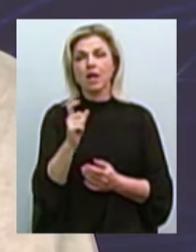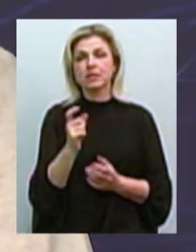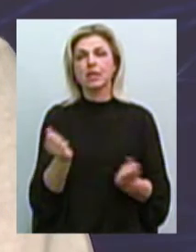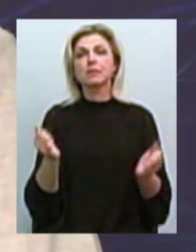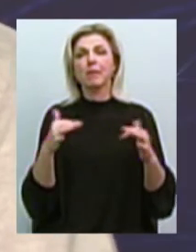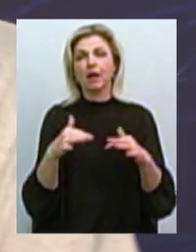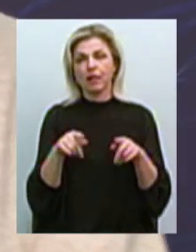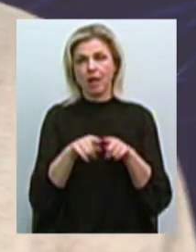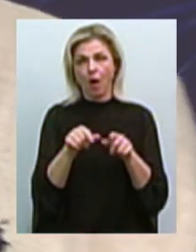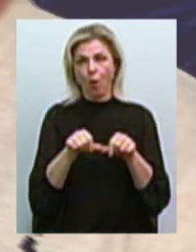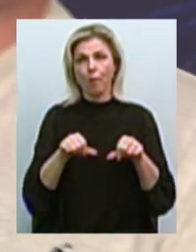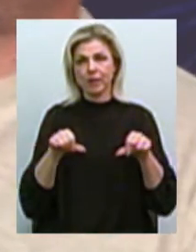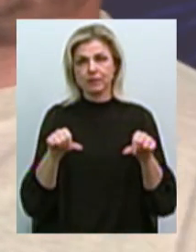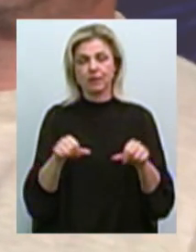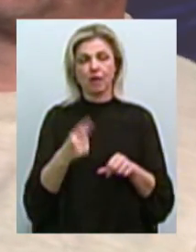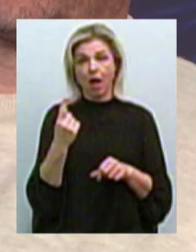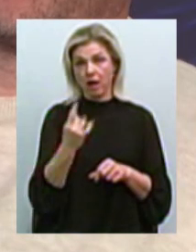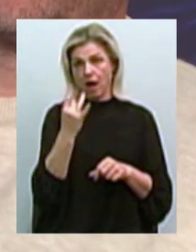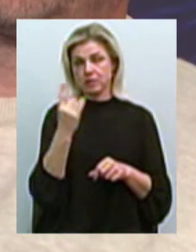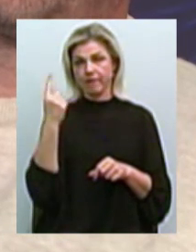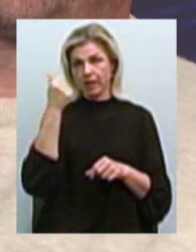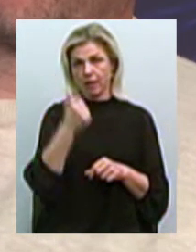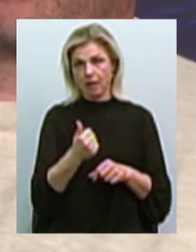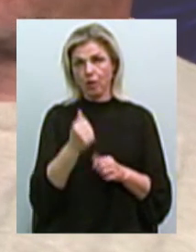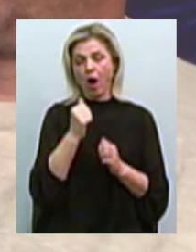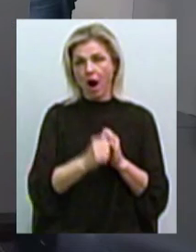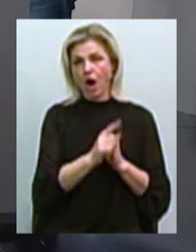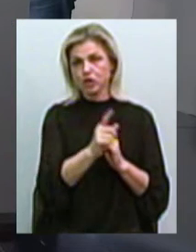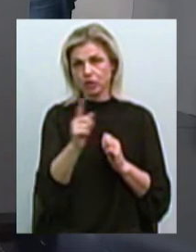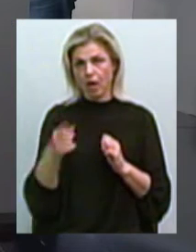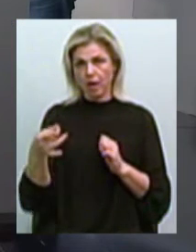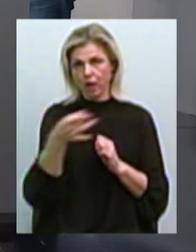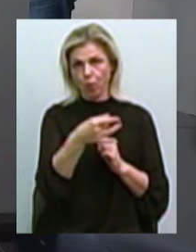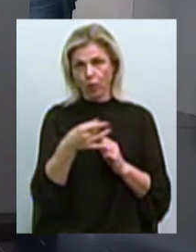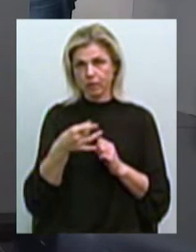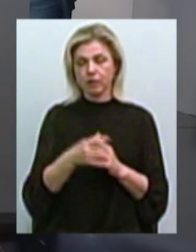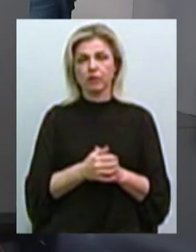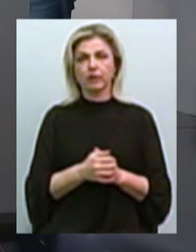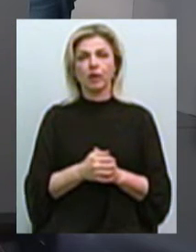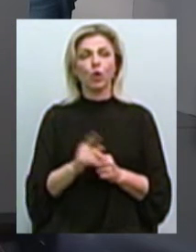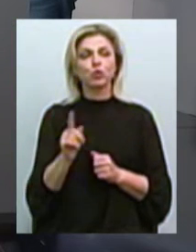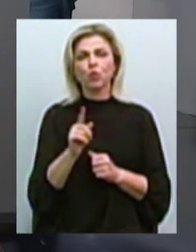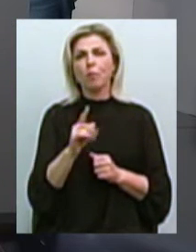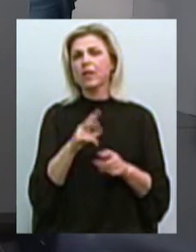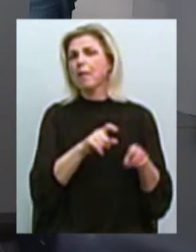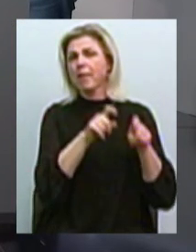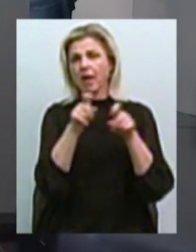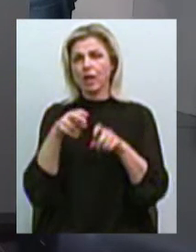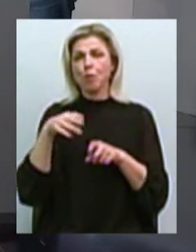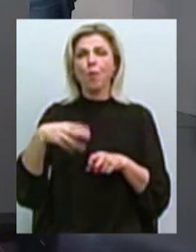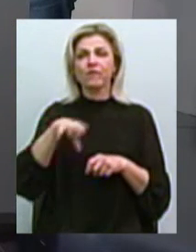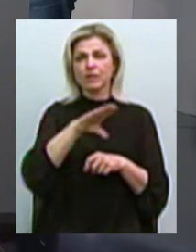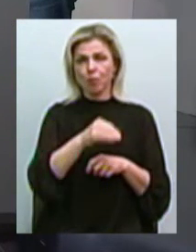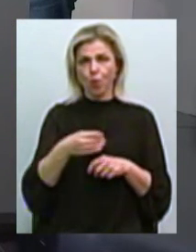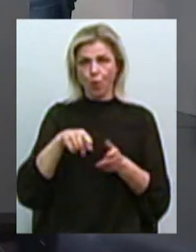комісія і виїжджаєте на місці? в кожний район. То есть, как бы, щоб не мотатися по всему городу, они выбирают, ну, где-то